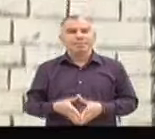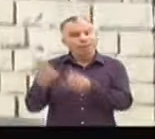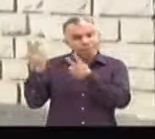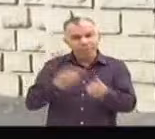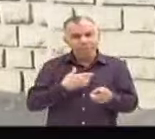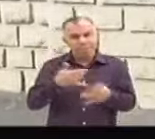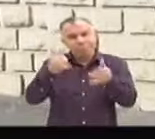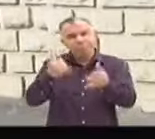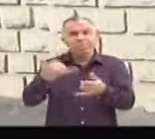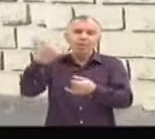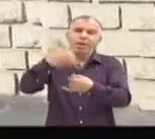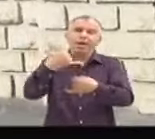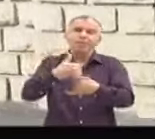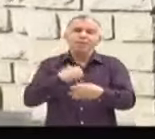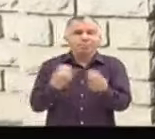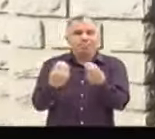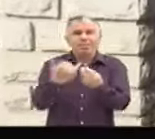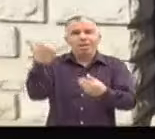Allez venez, je vous emmène prendre un thé.